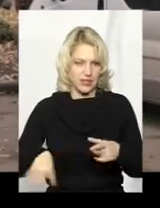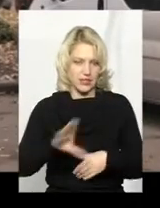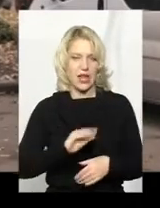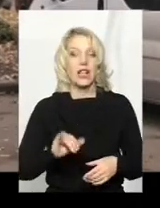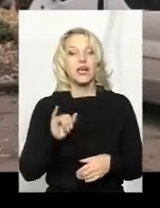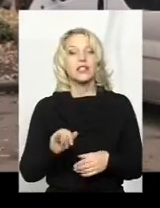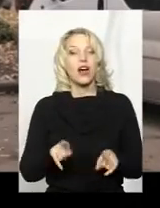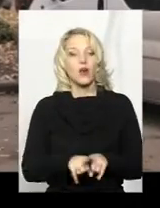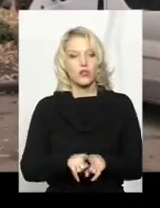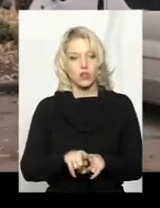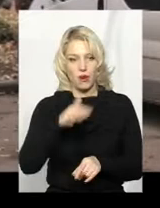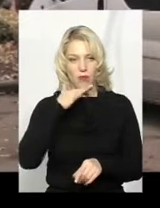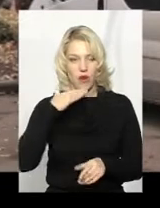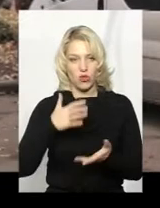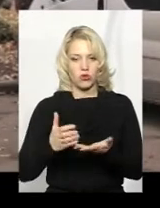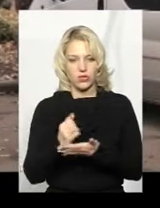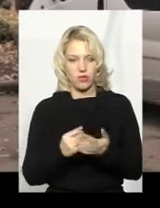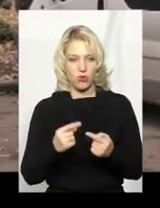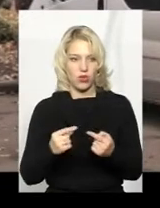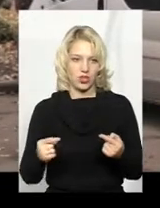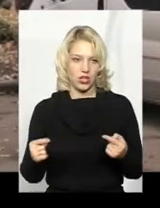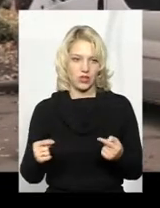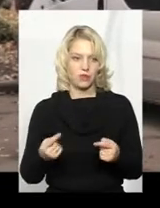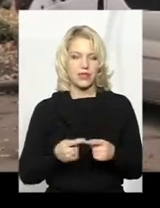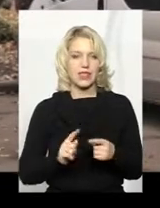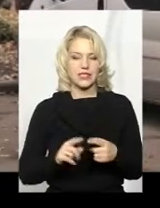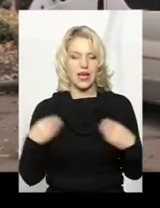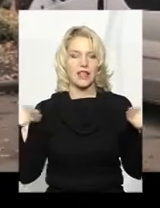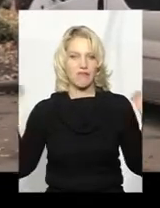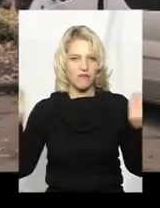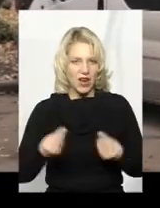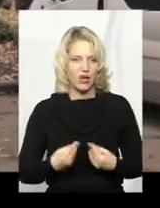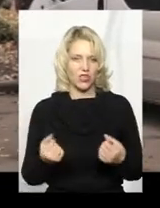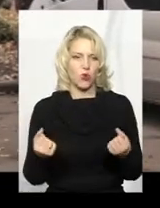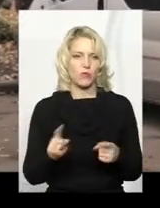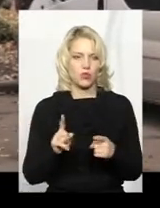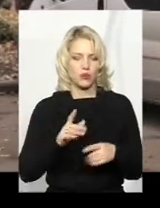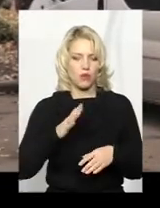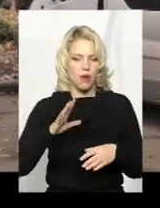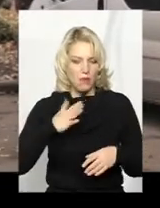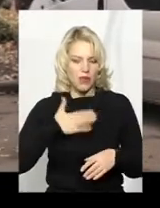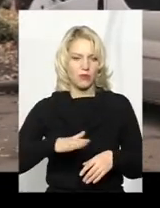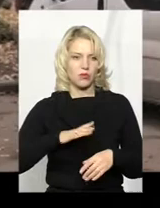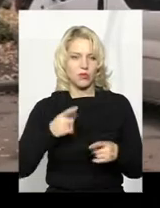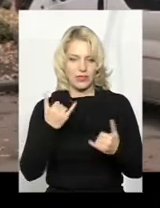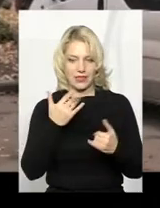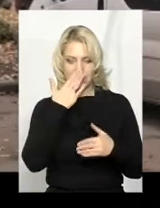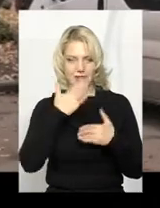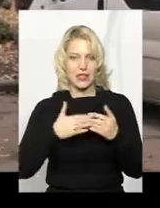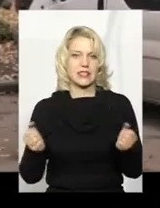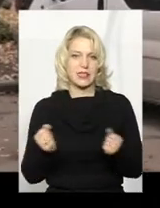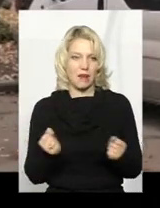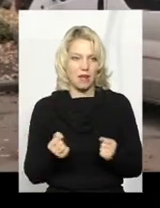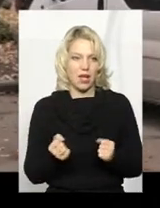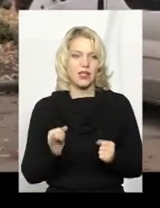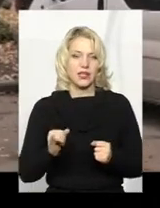Також дуже багато зібрано речей. Це і верхній одяг, що було дуже приємно, тому що якраз зараз зима, і